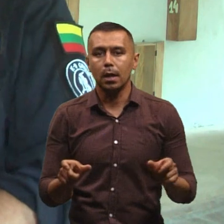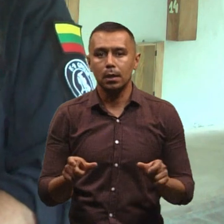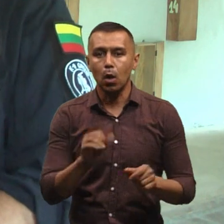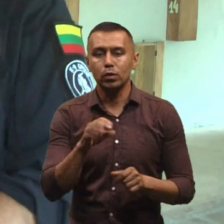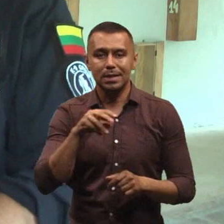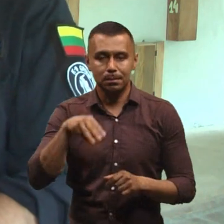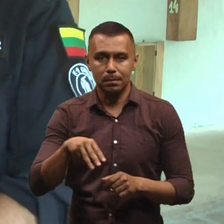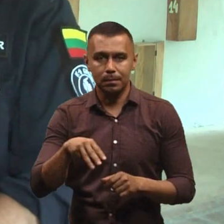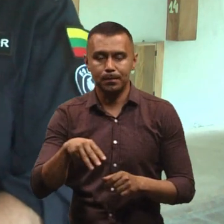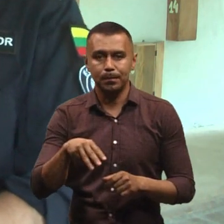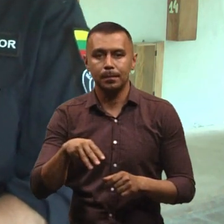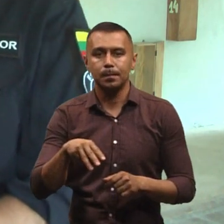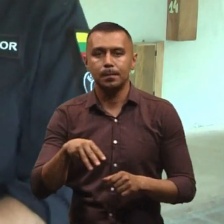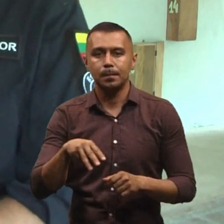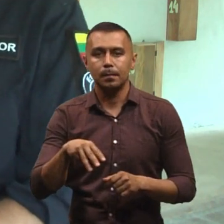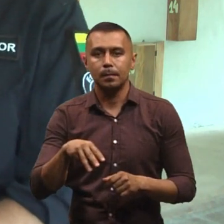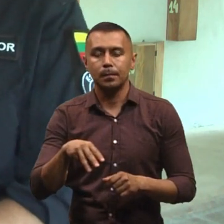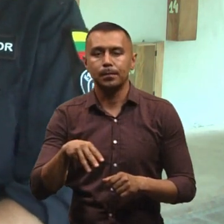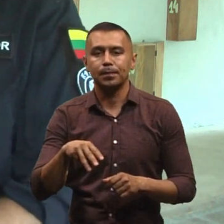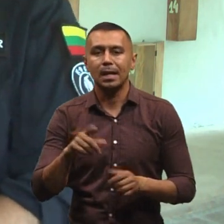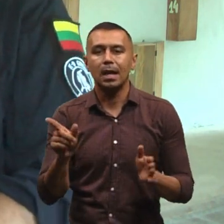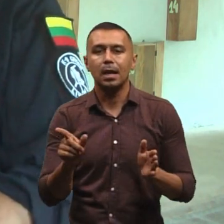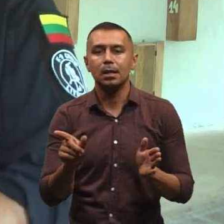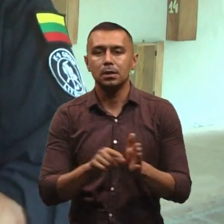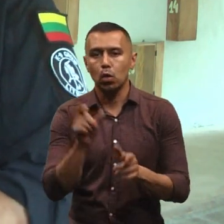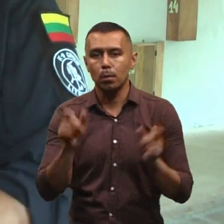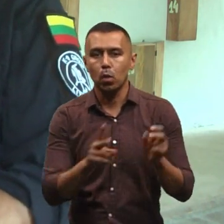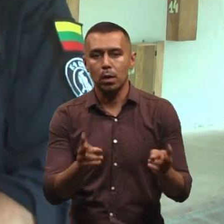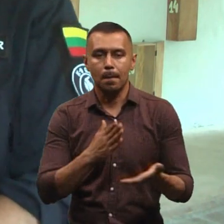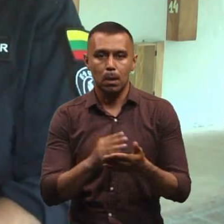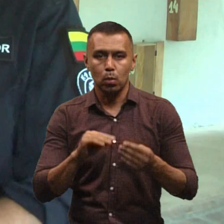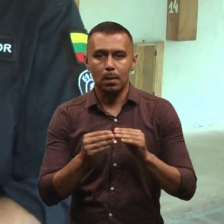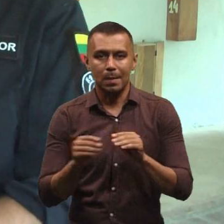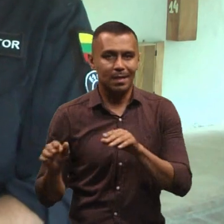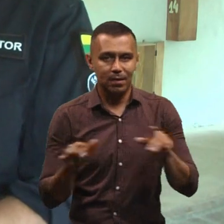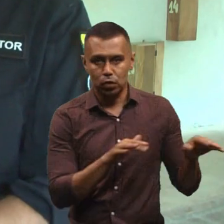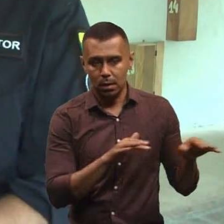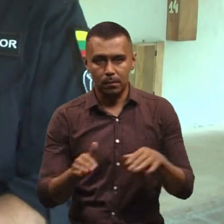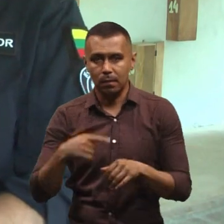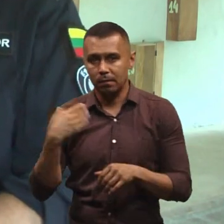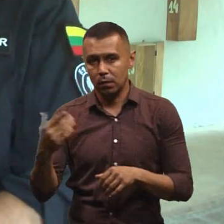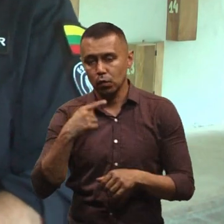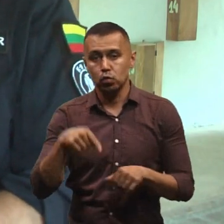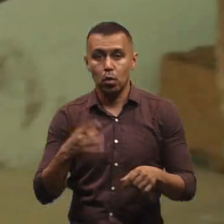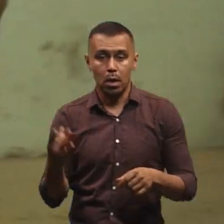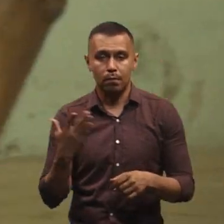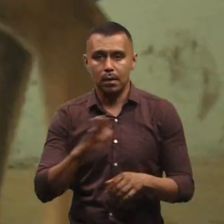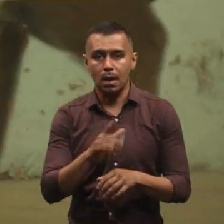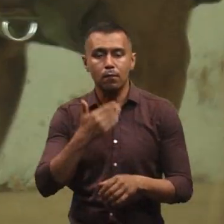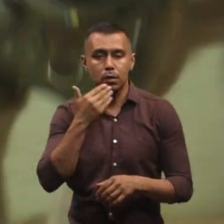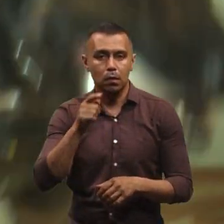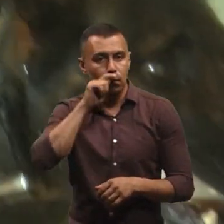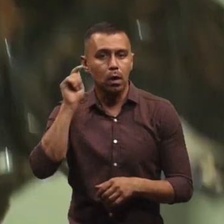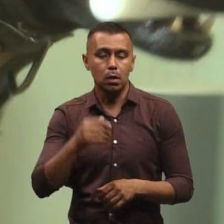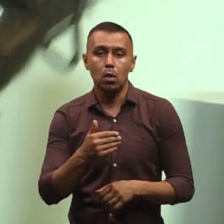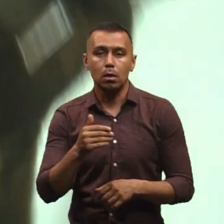аутизмом, спектром аутизму, людьми, які мають проблеми з двіженням. За його словами, цього разу він не востаннє в